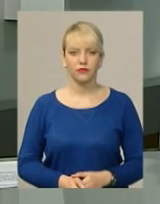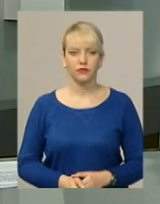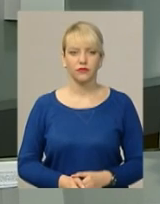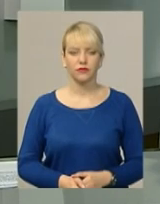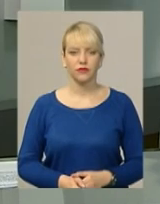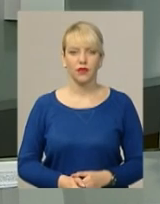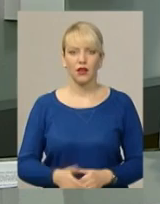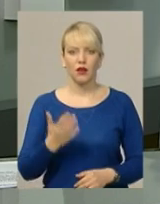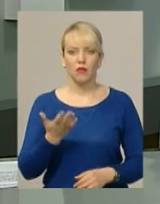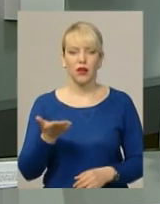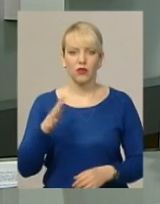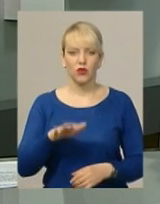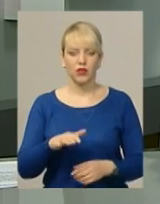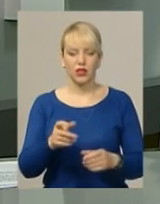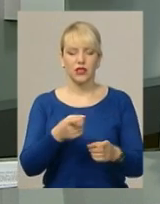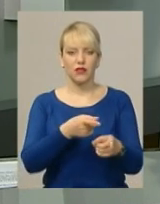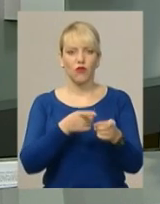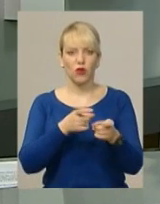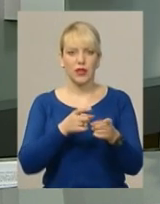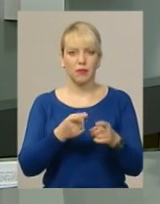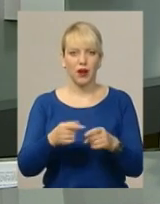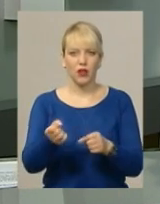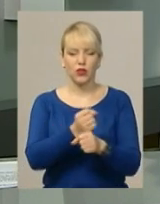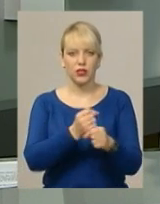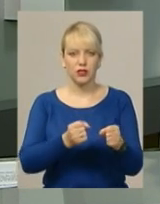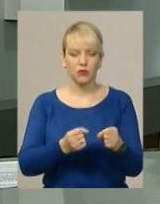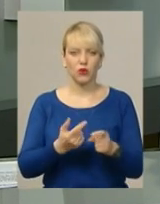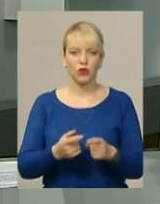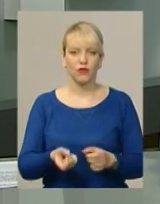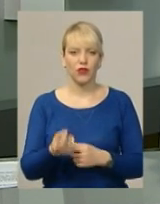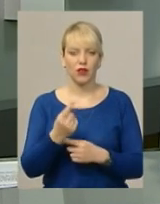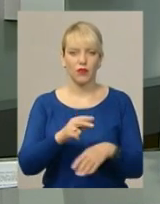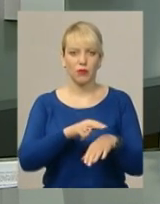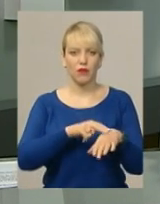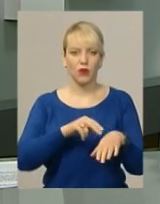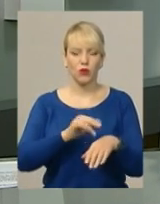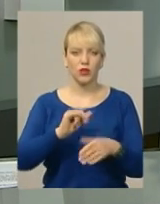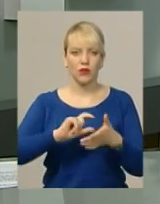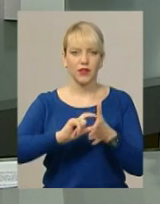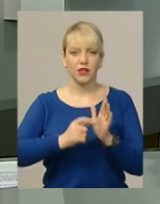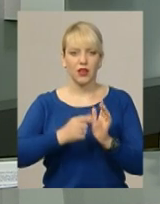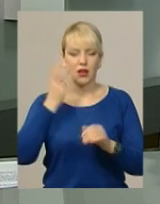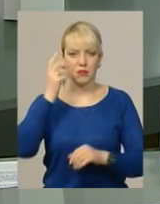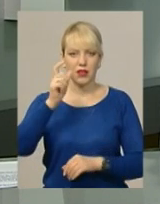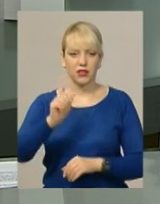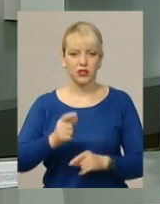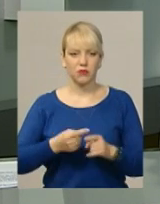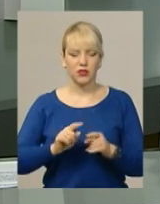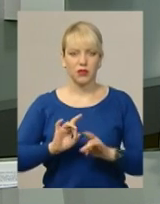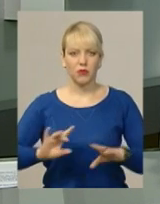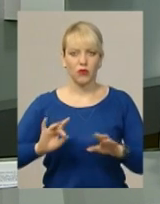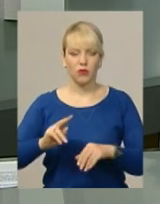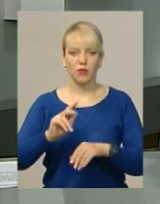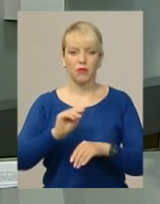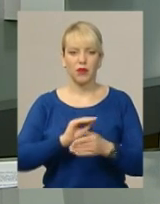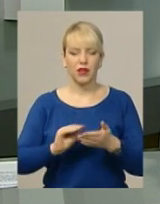П'ять одиниць вогнепальної та арсенал пневматичної зброї виявили правоохоронці у квартирі Хмельничанина. Про це повідомили у прес